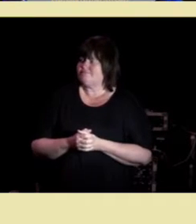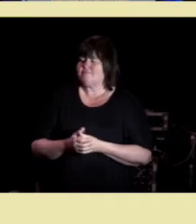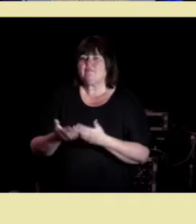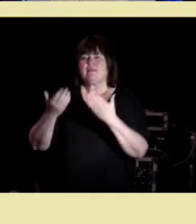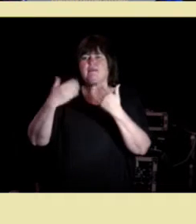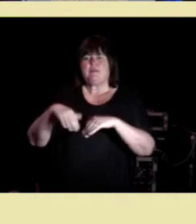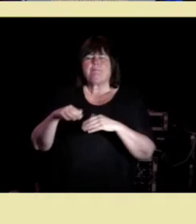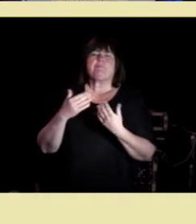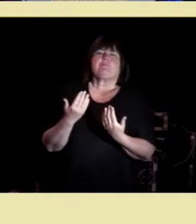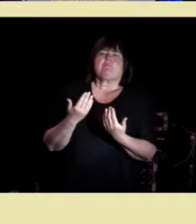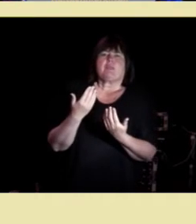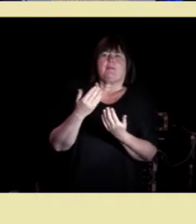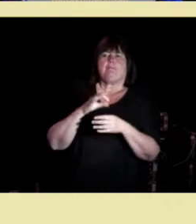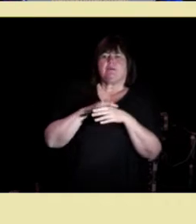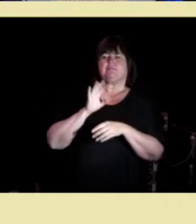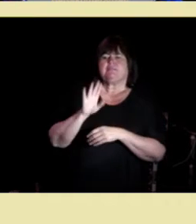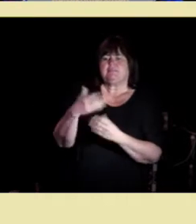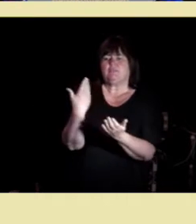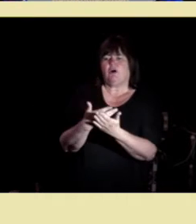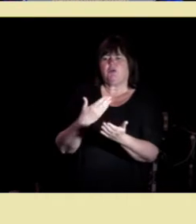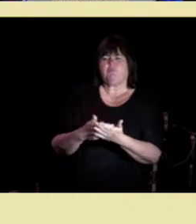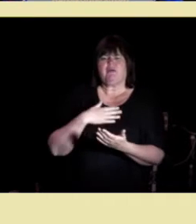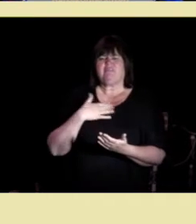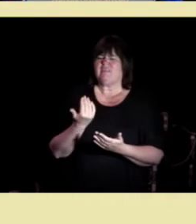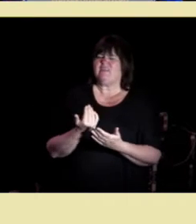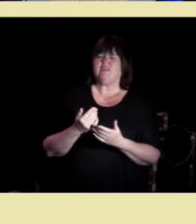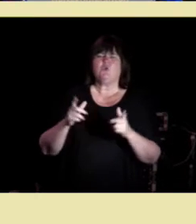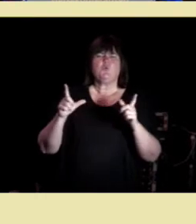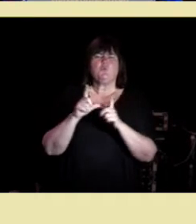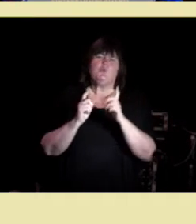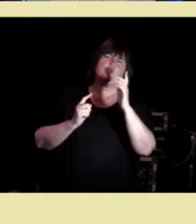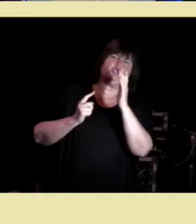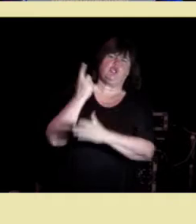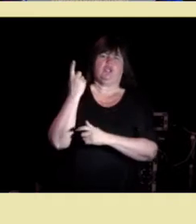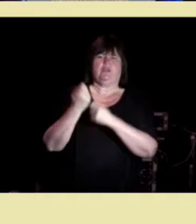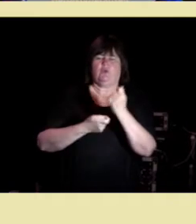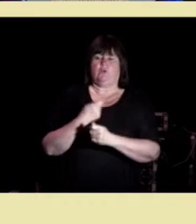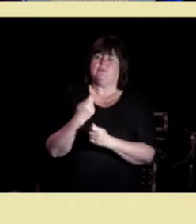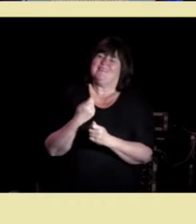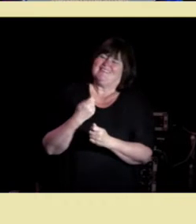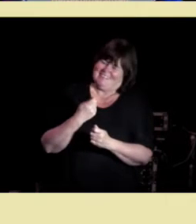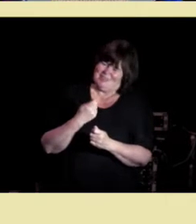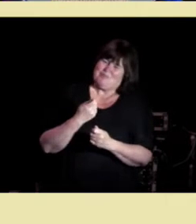Pasientens argumenter ugyldig gjøres riktig nok på en vennlig og høflig måte.